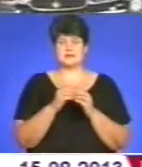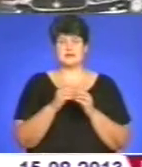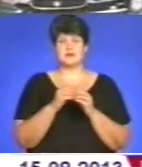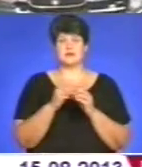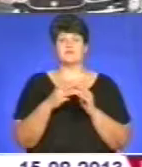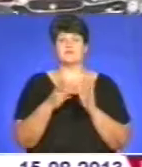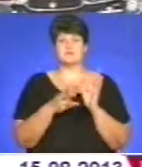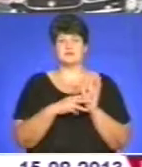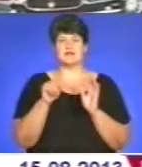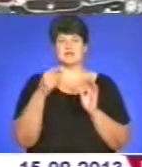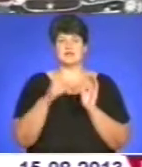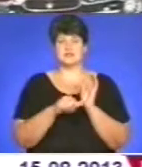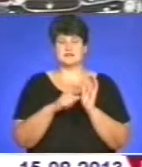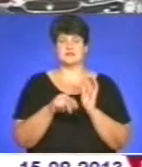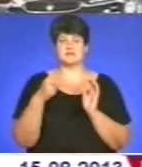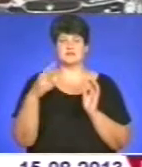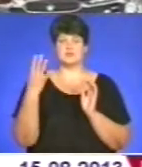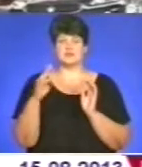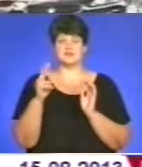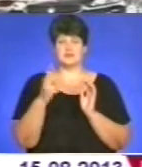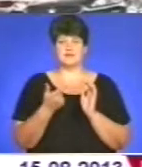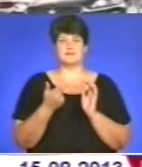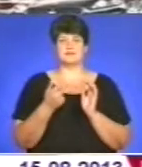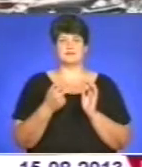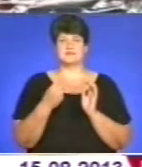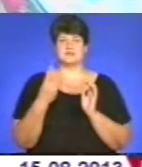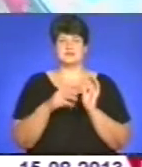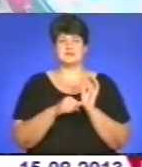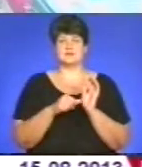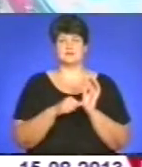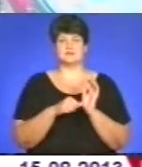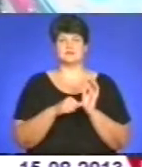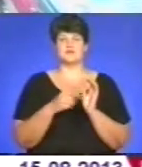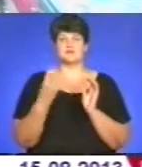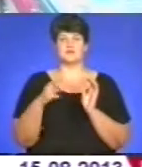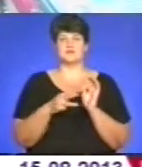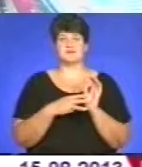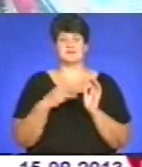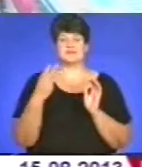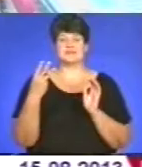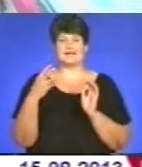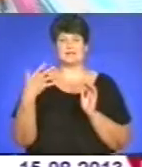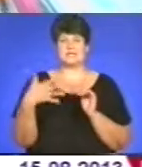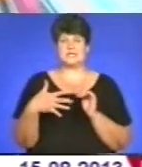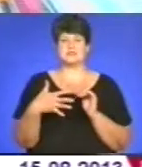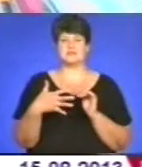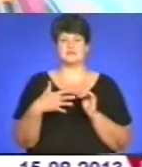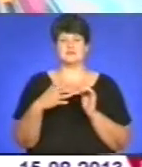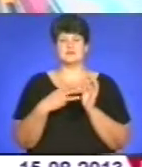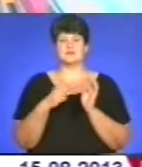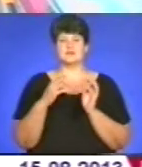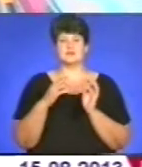-ка гривня 60, 24-ка 2 гривні, 36-ка 2,80, 48-ка 3,50, 60-ка 4,20,